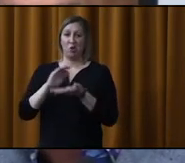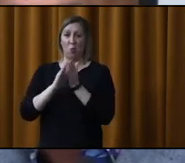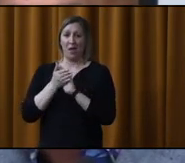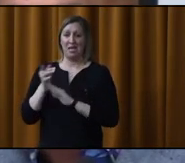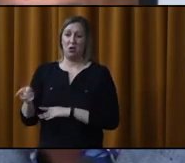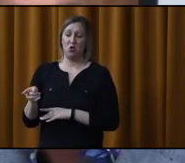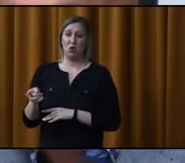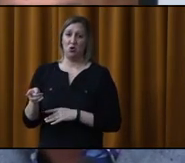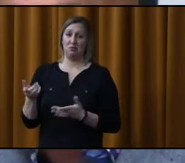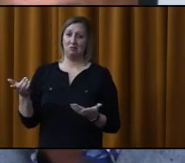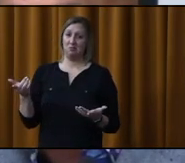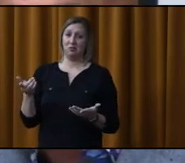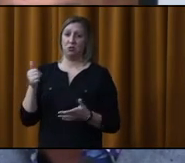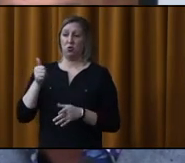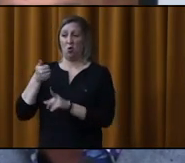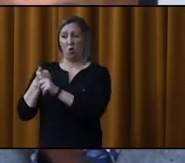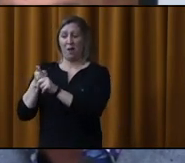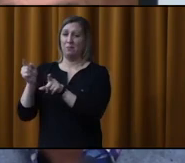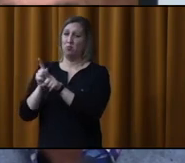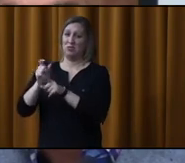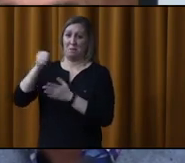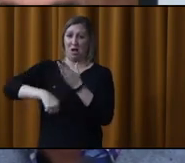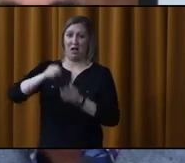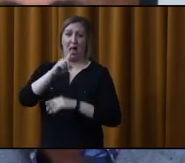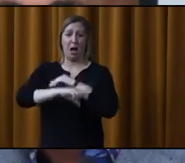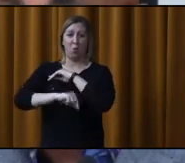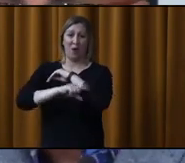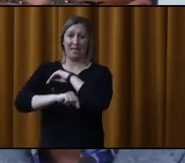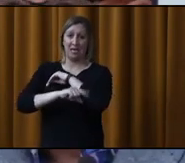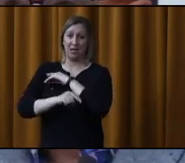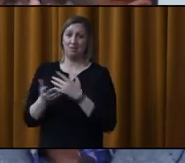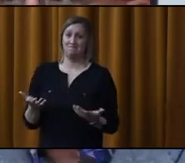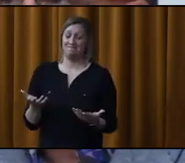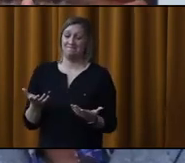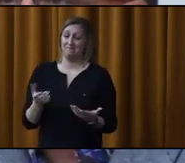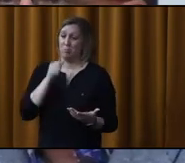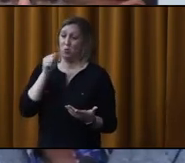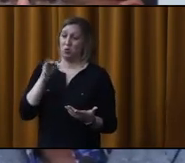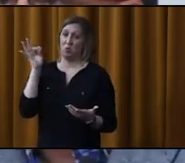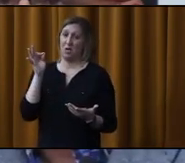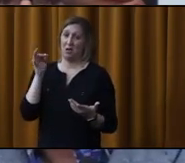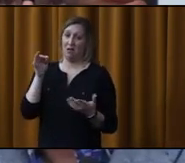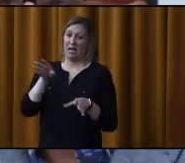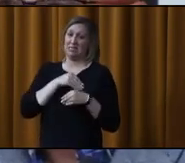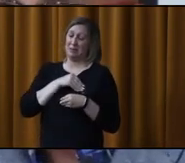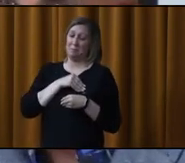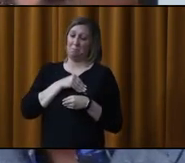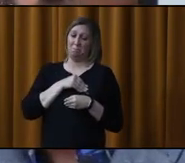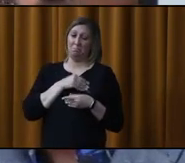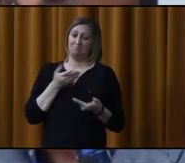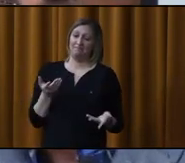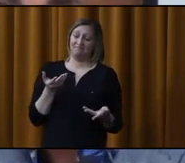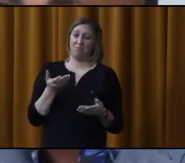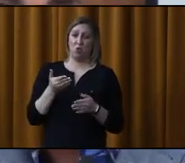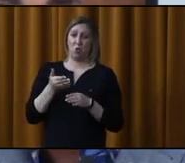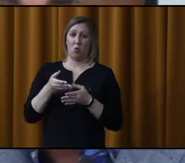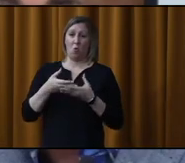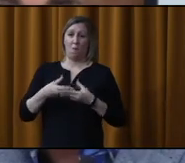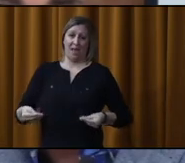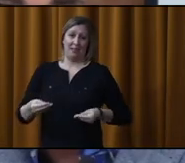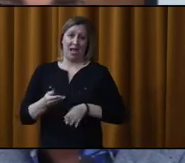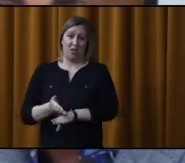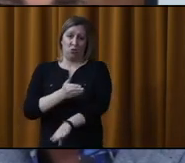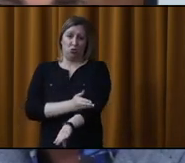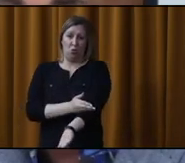vivent la pénurie de main-d'oeuvre comme un peu partout au Québec. Donc, c'est un compromis qu'on permet de réaliser tôt les travaux au printemps, d